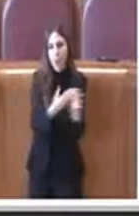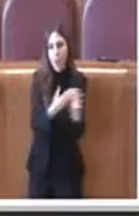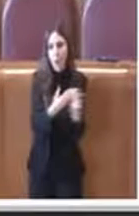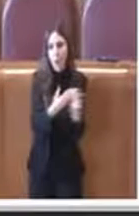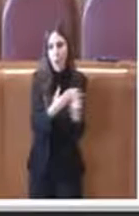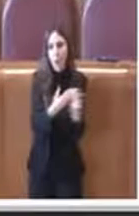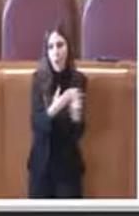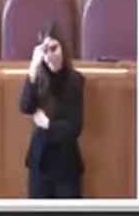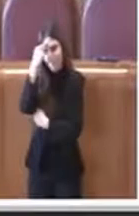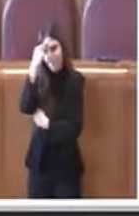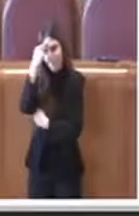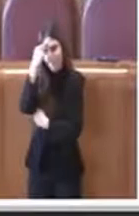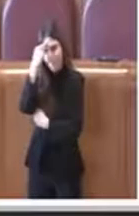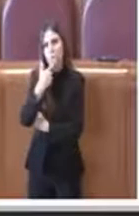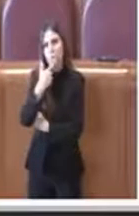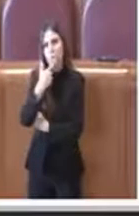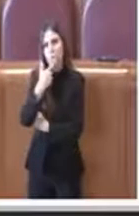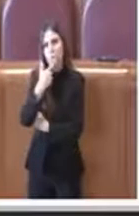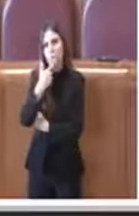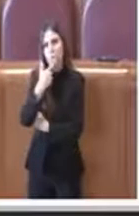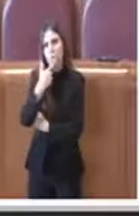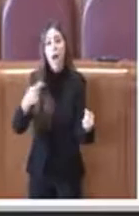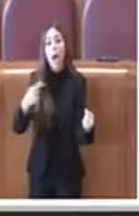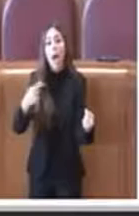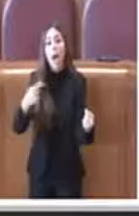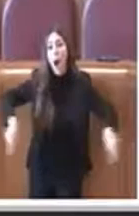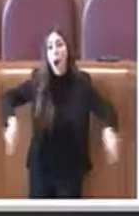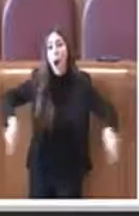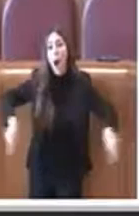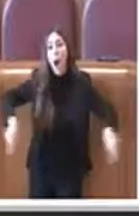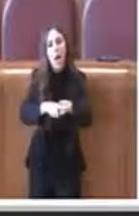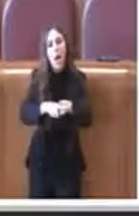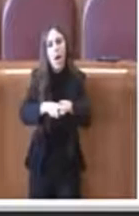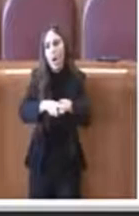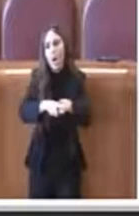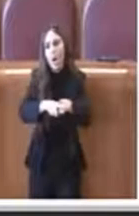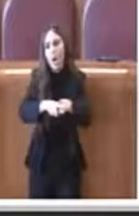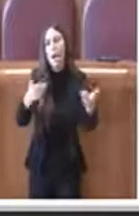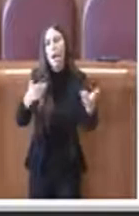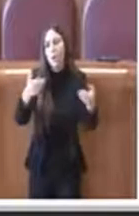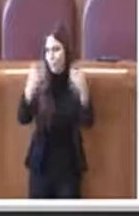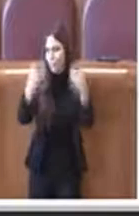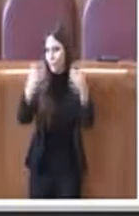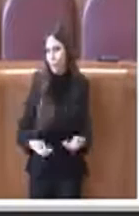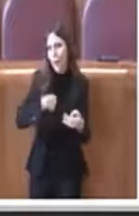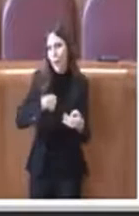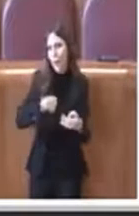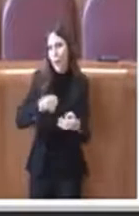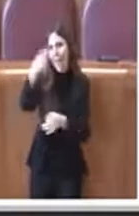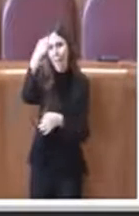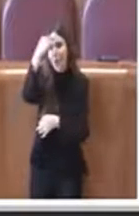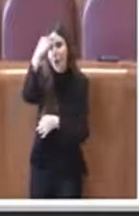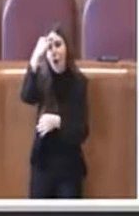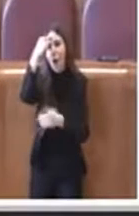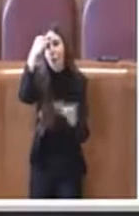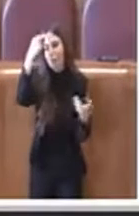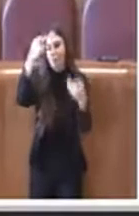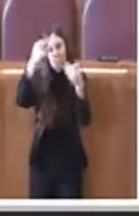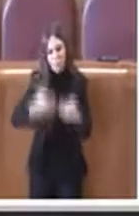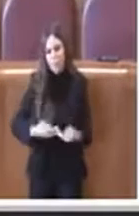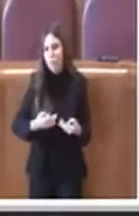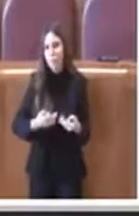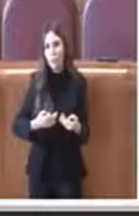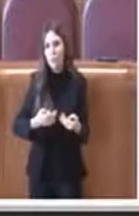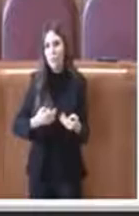colleghi come in quest'aula spessissimo giustamente lo ricordo assolutamente giustamente hanno